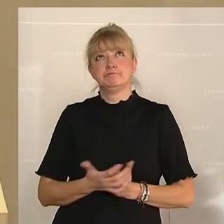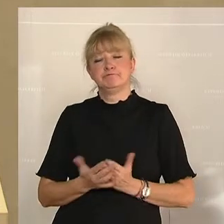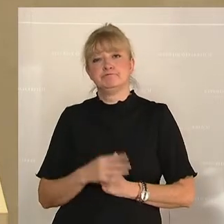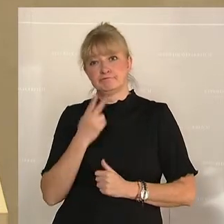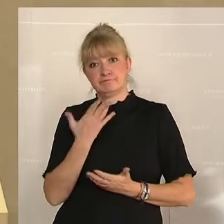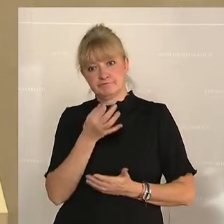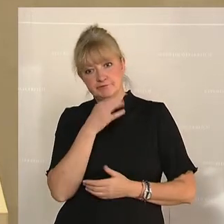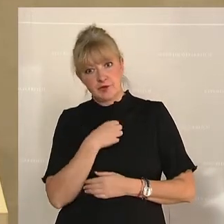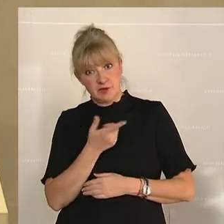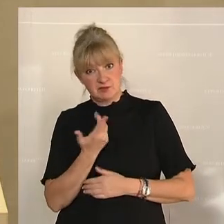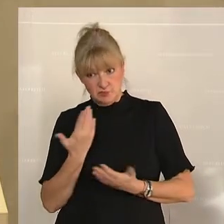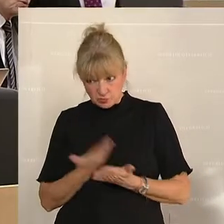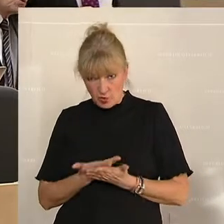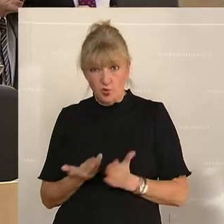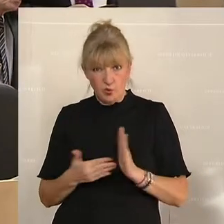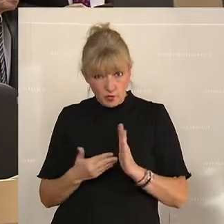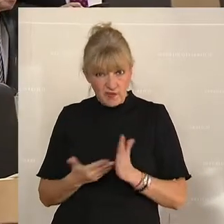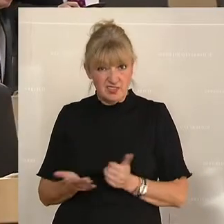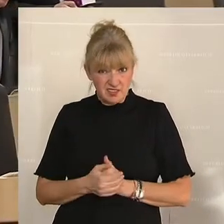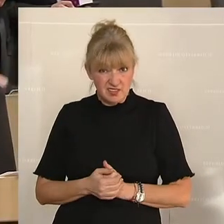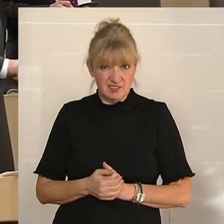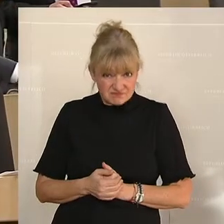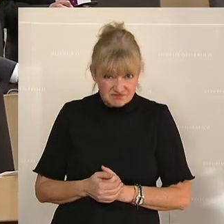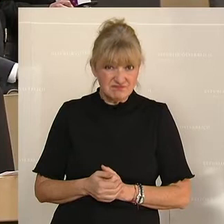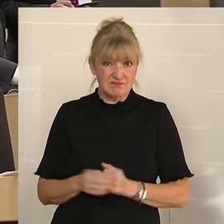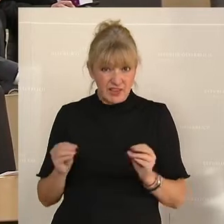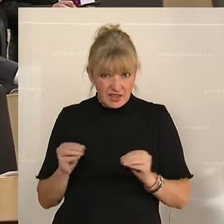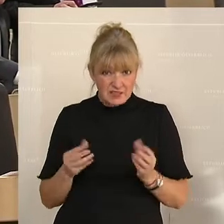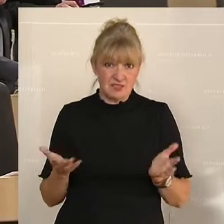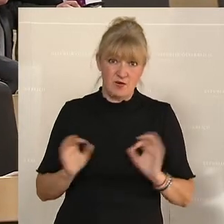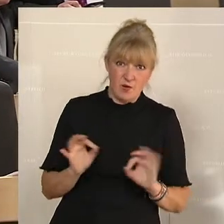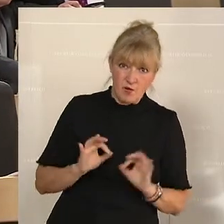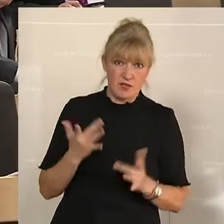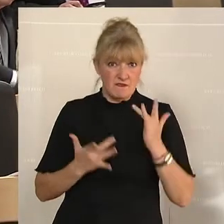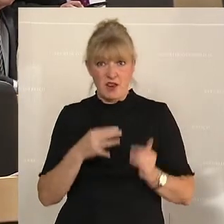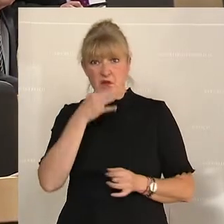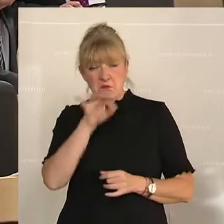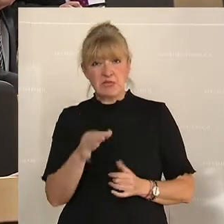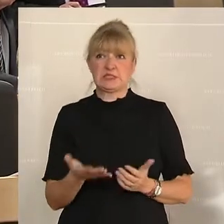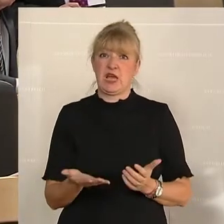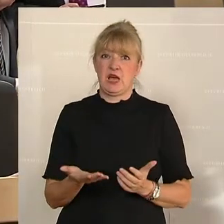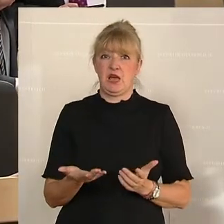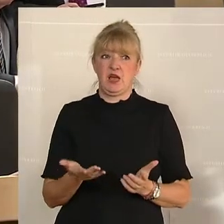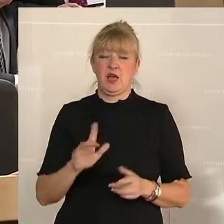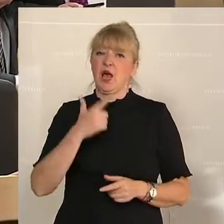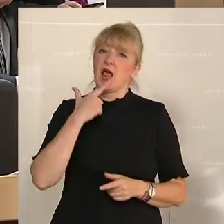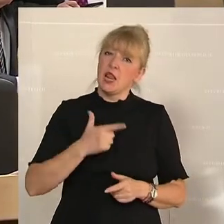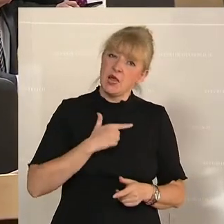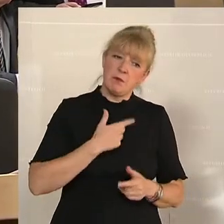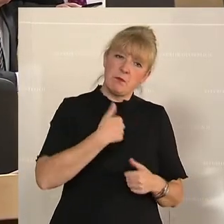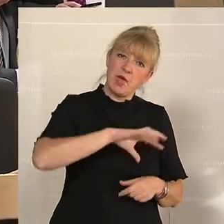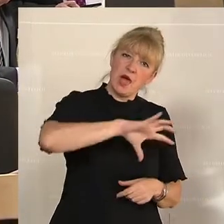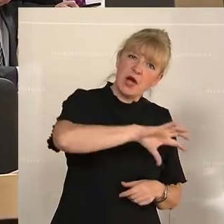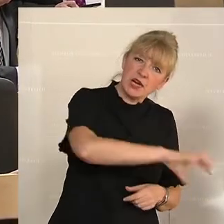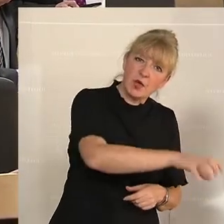haben wir das nötig? Wäre da nicht nötiger oder wäre da nicht besser, wenn wir sagen, mehr regional statt